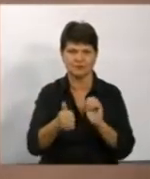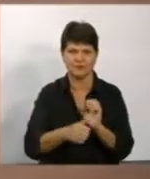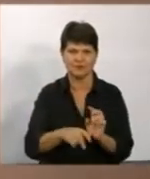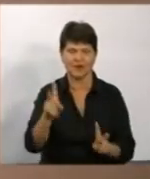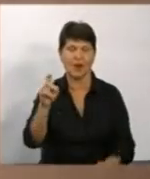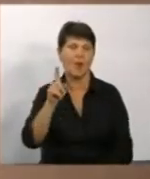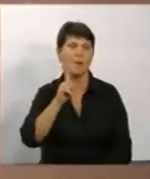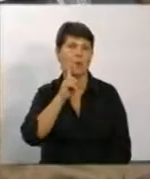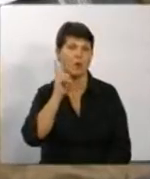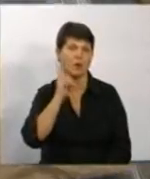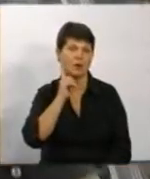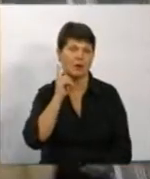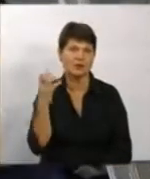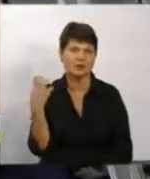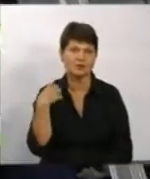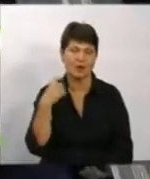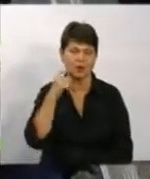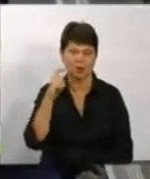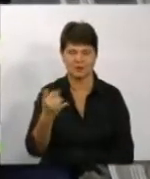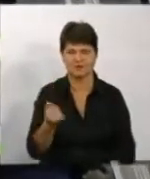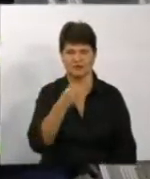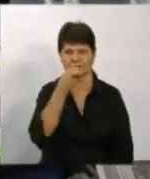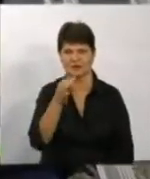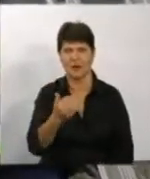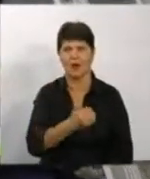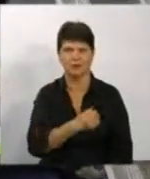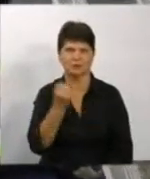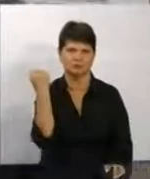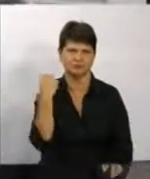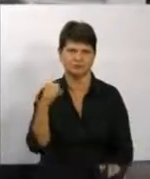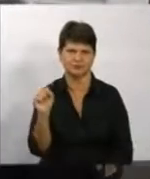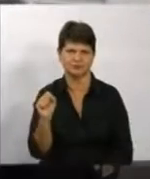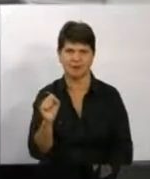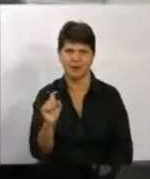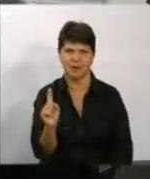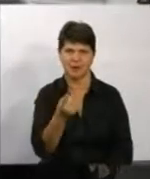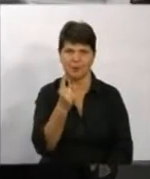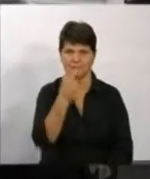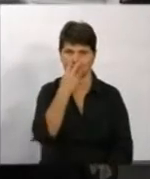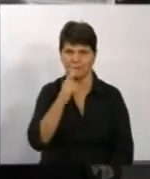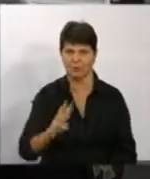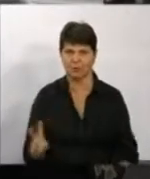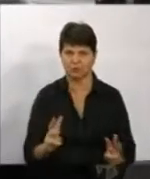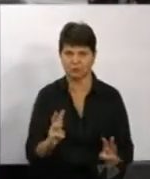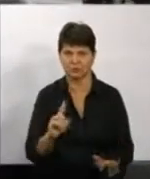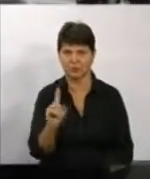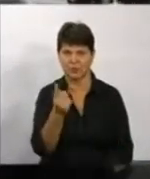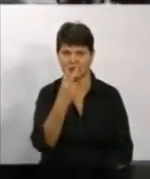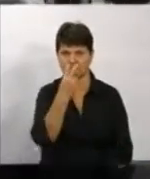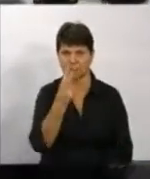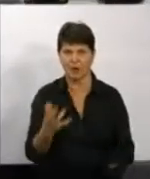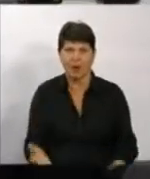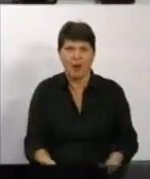«Молодий начальник караулу України». Сьогодні, каже, теж хоче перемогти. Перший раз побачив пожежу, перший раз побачив, як працюють рятувальники.